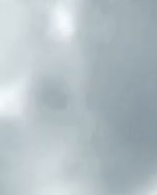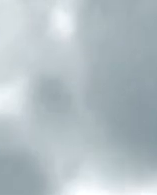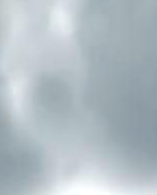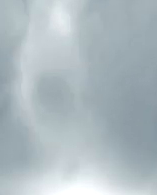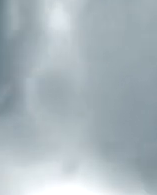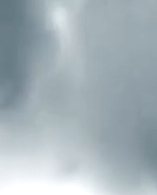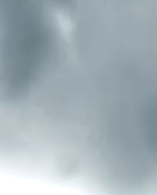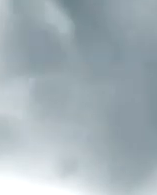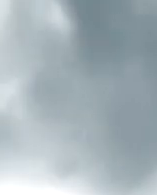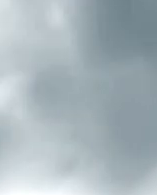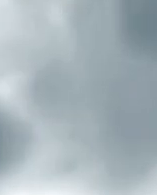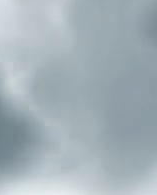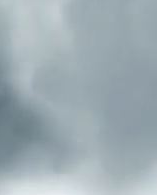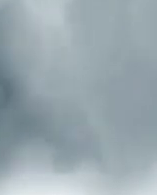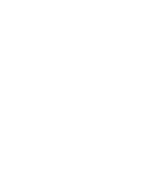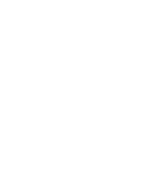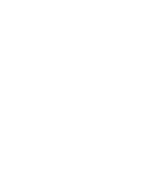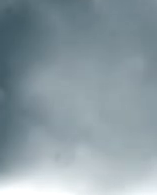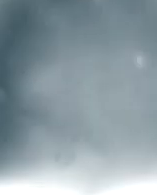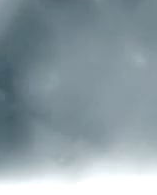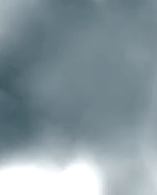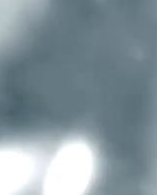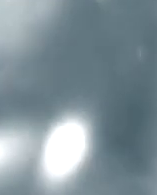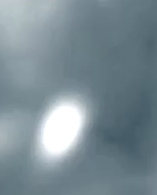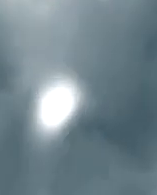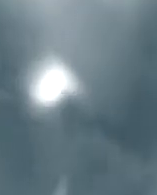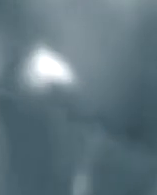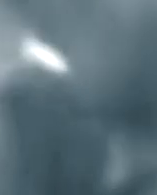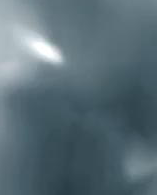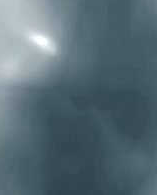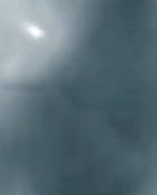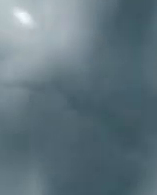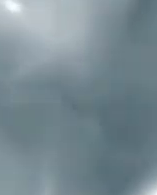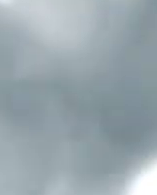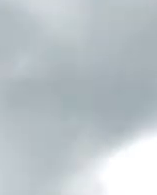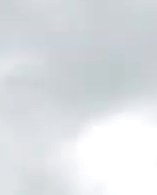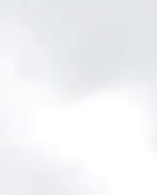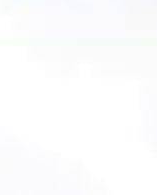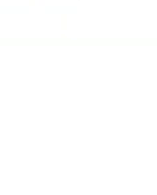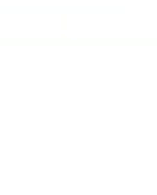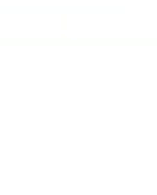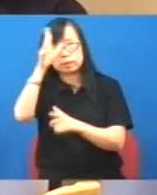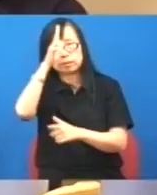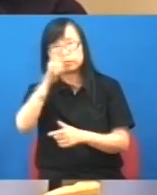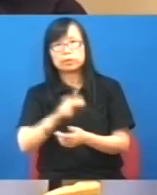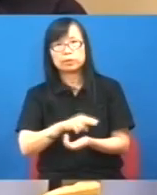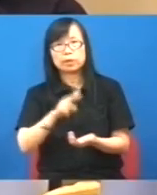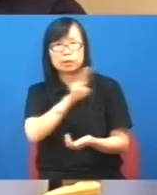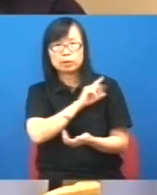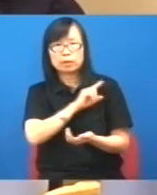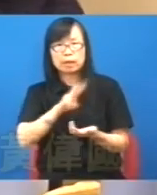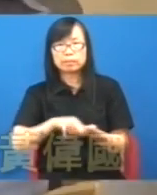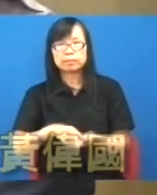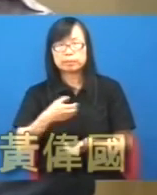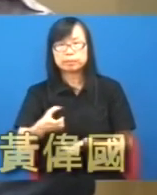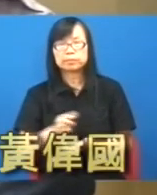字幕我想很多人